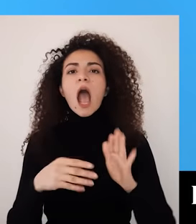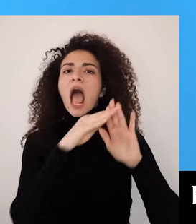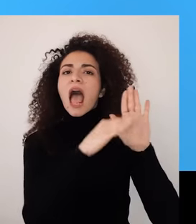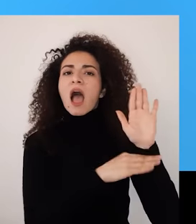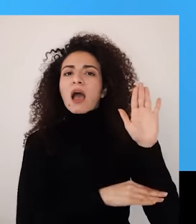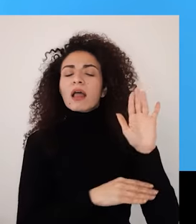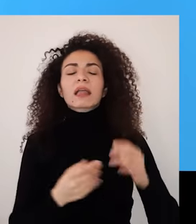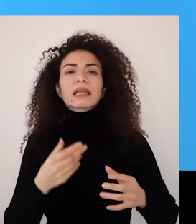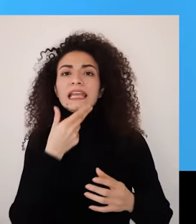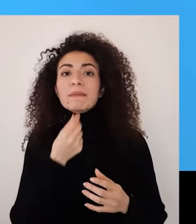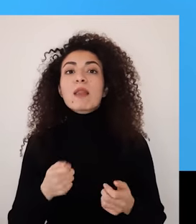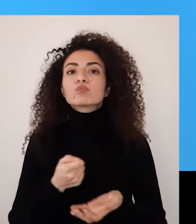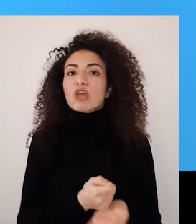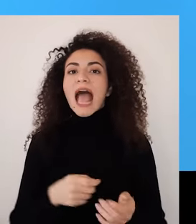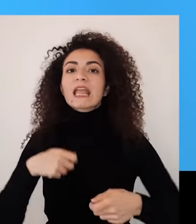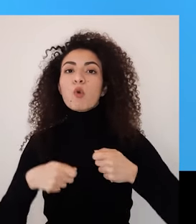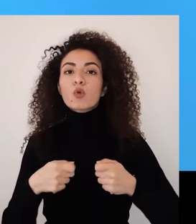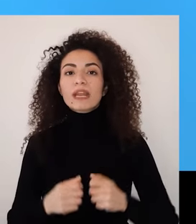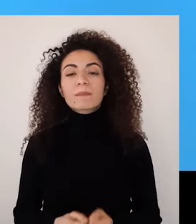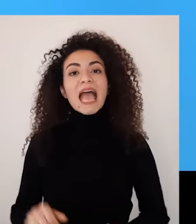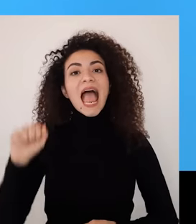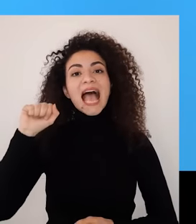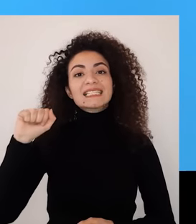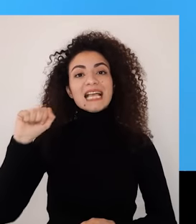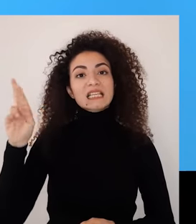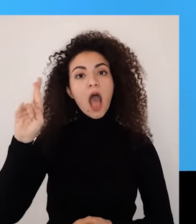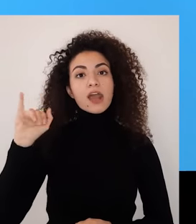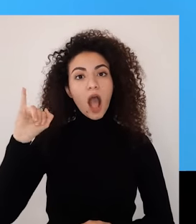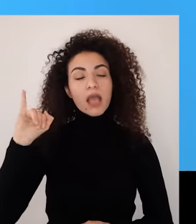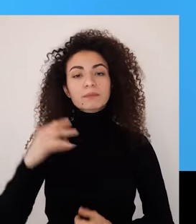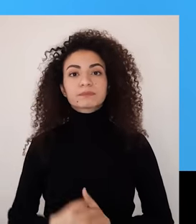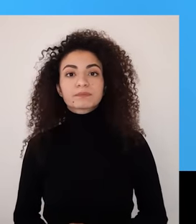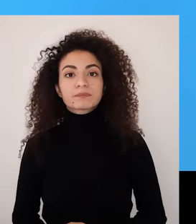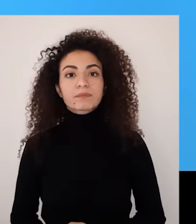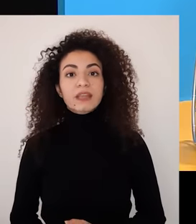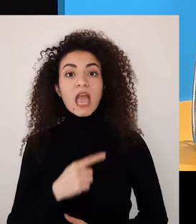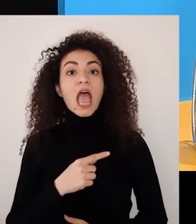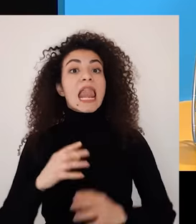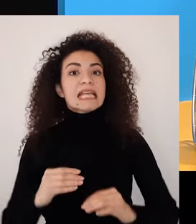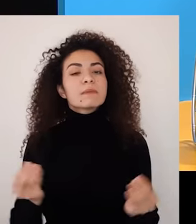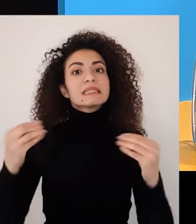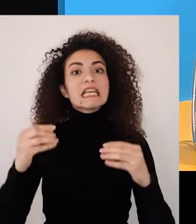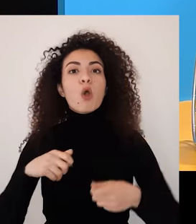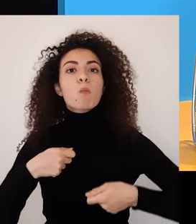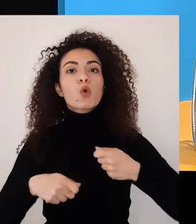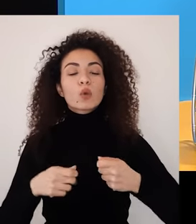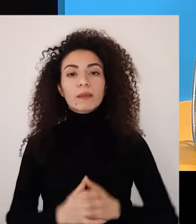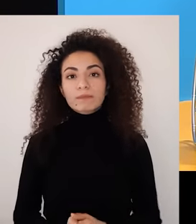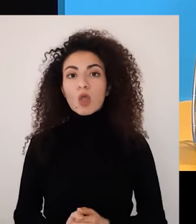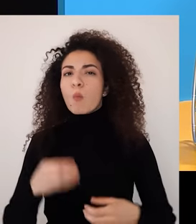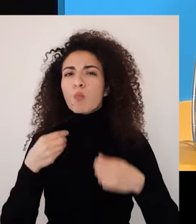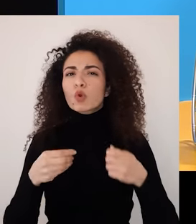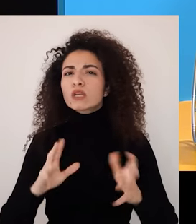وفعالة بتساهم بزيادة المرونة وبترفع من مستوى مخزون الماء لنتخطى الصعوبات وتعرف هالوسيلة بحقيبة